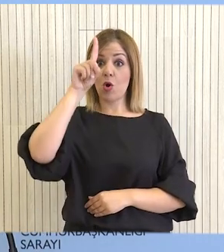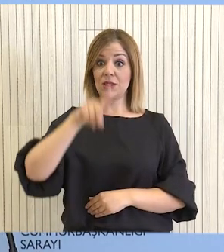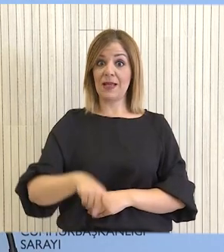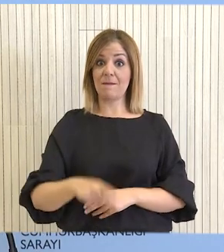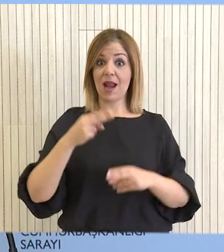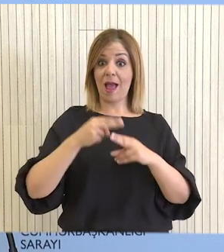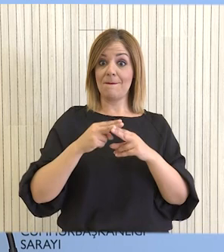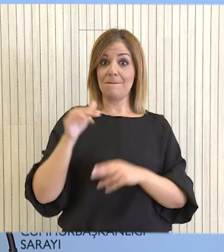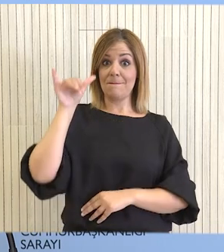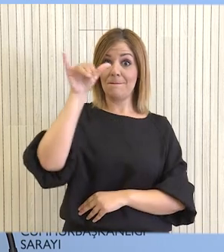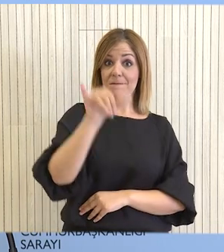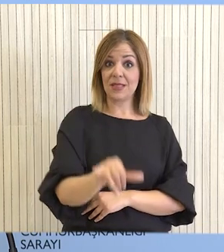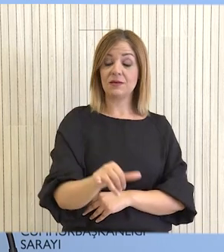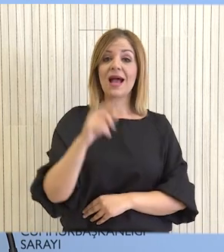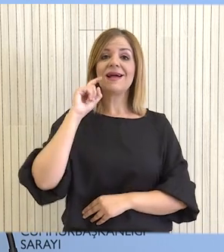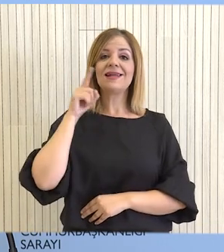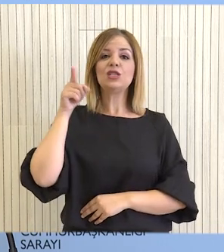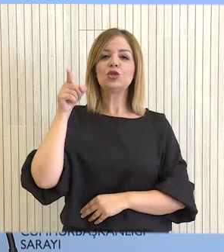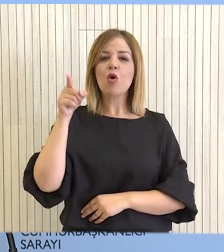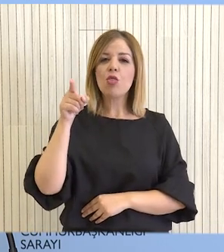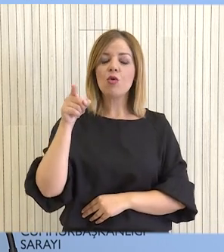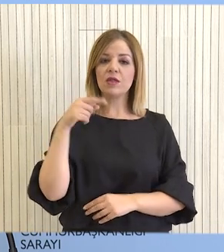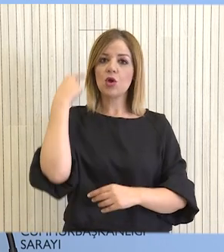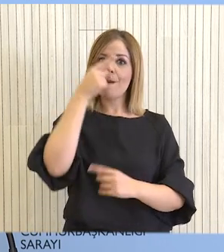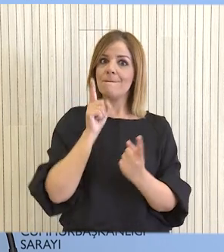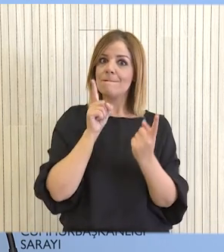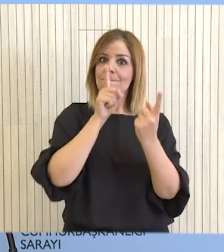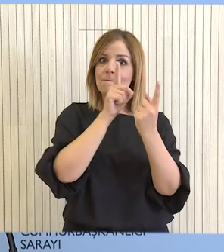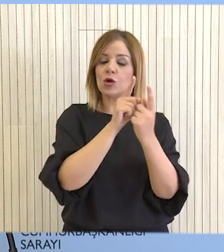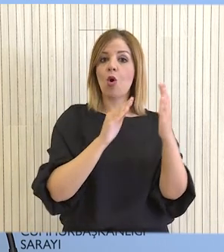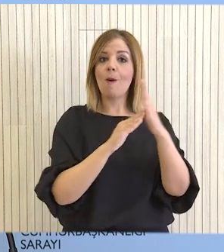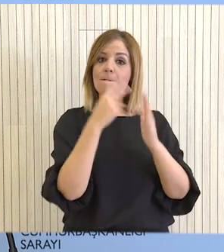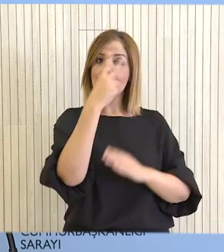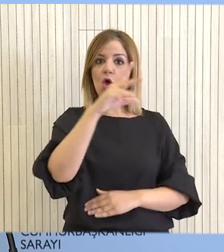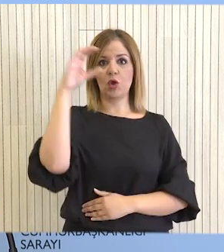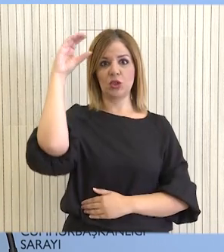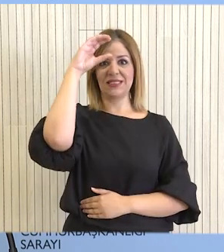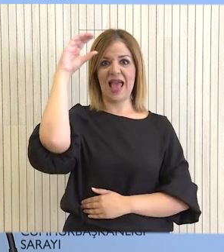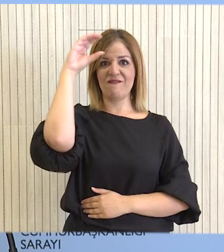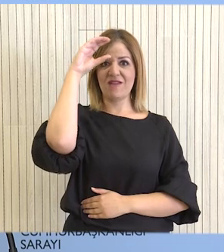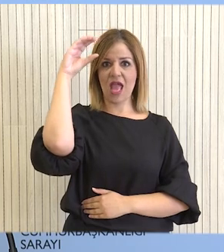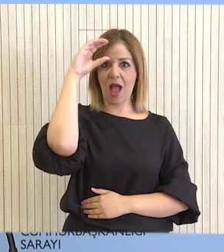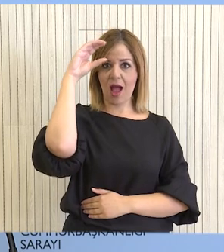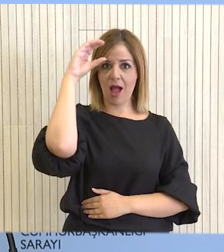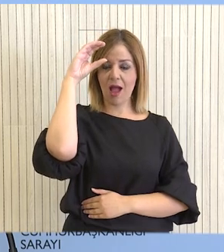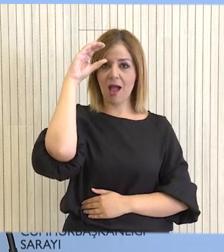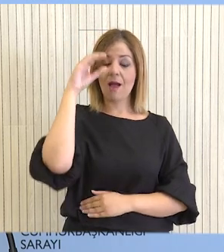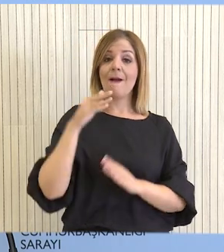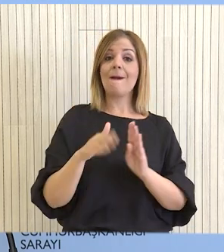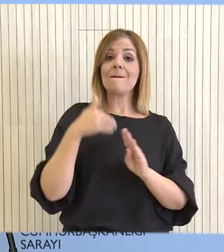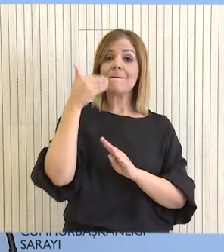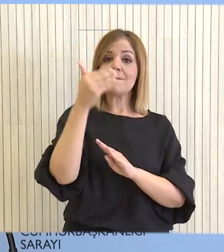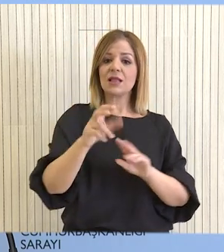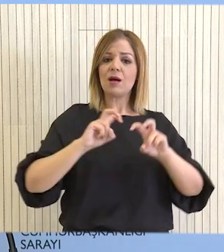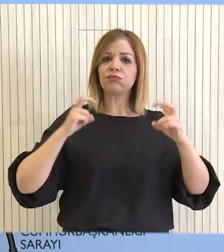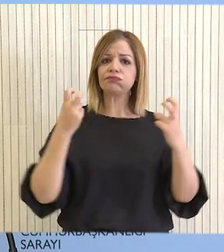επίσημης επίσκεψής του, ο πρόεδρος της Δημοκρατίας θα έχει κατηδίαν συνάντηση με τον πρόεδρο της Δημοκρατίας της Σερβίας, την οποία θα ακολουθήσει η